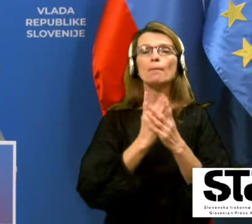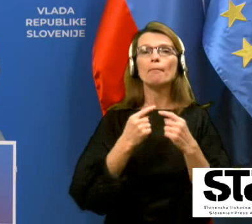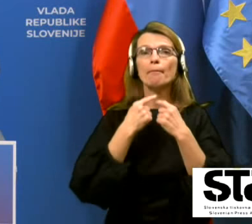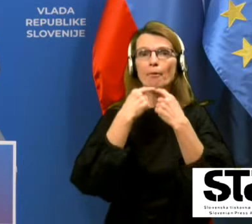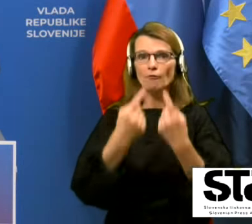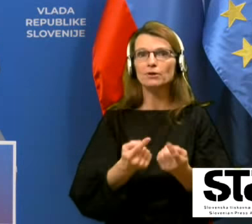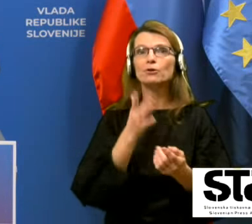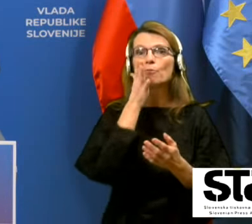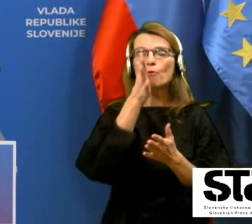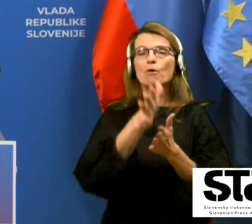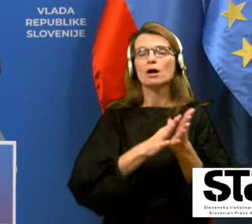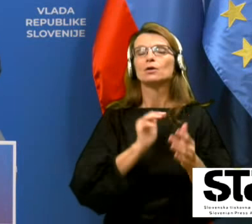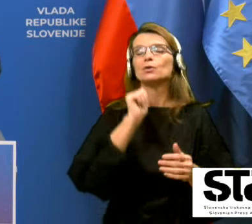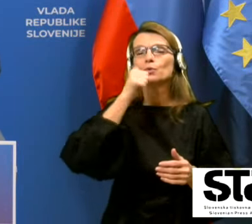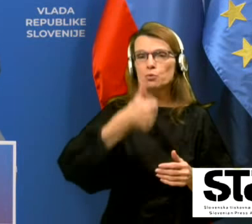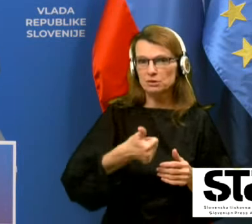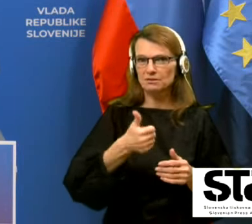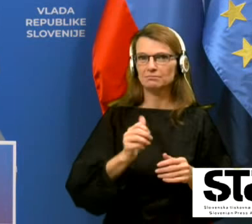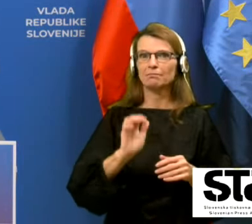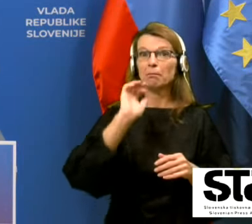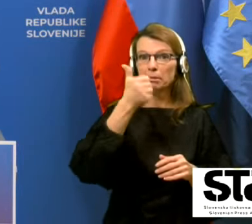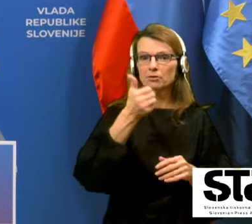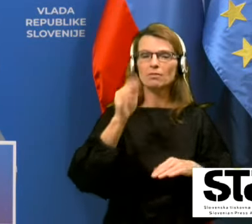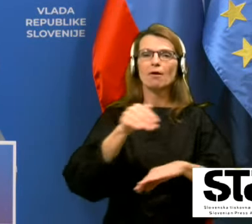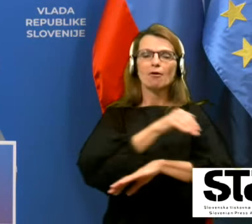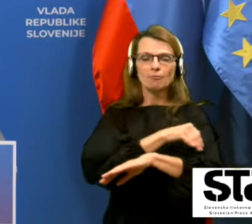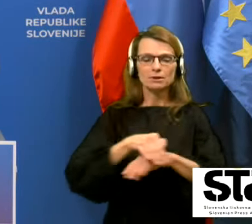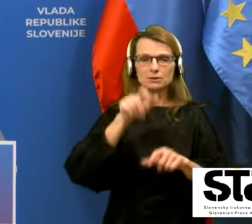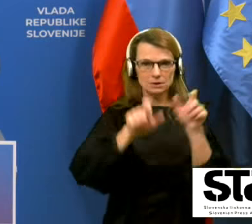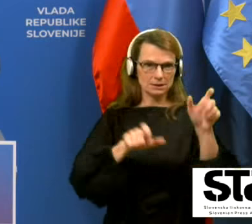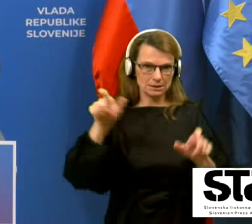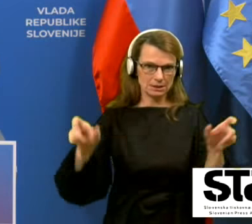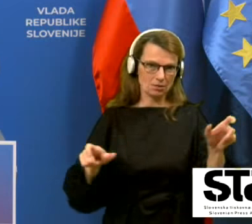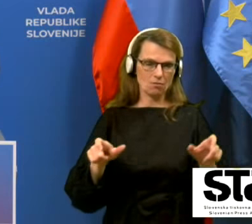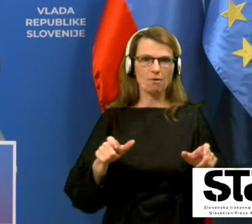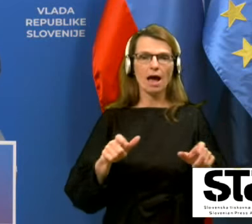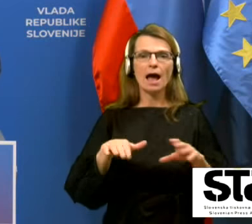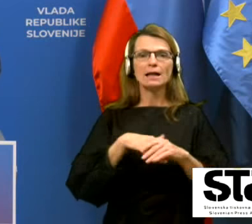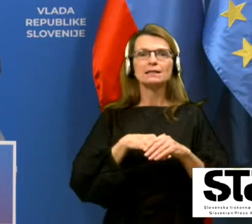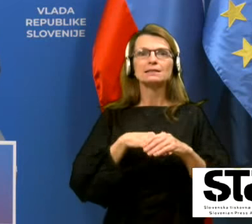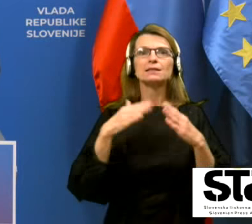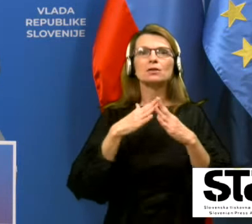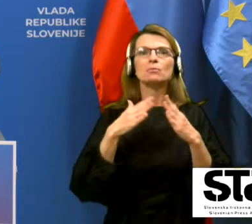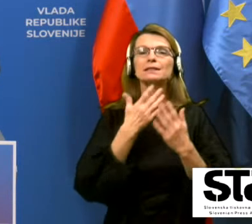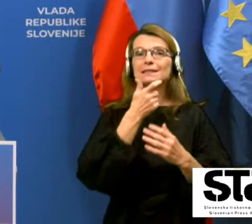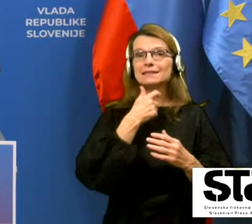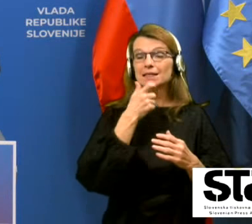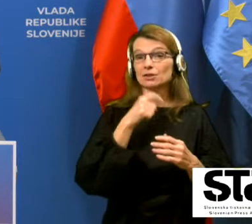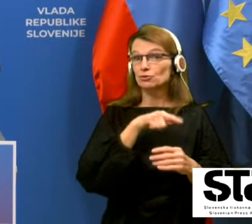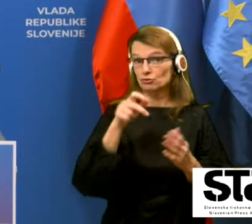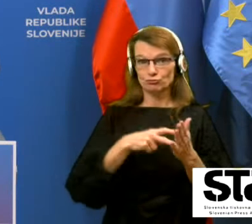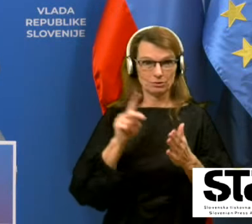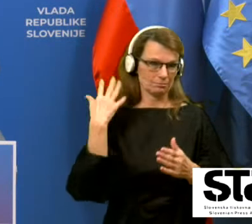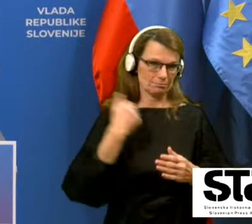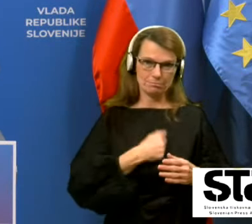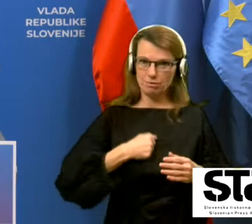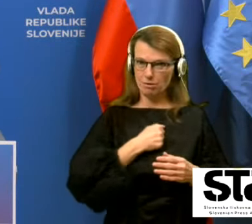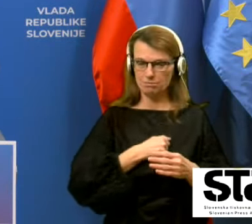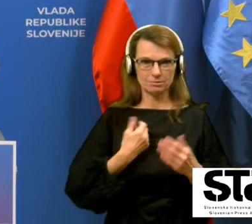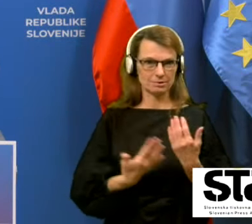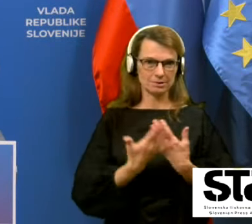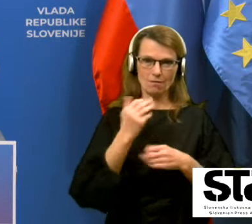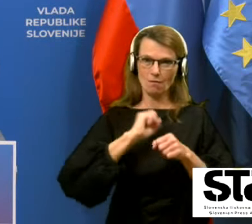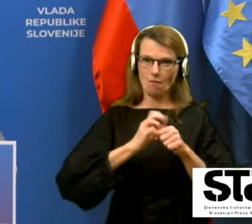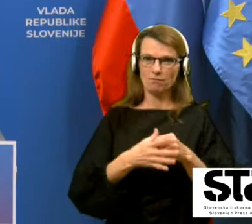pričelo že jutri. Najprej bodo navrsti stanovalci domov za starejše, ki virusa še niso preboljeli, priprave na